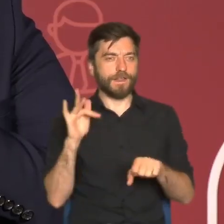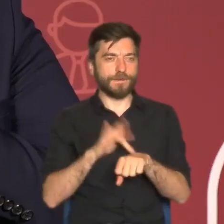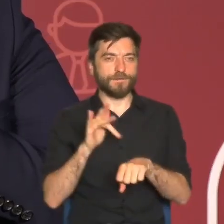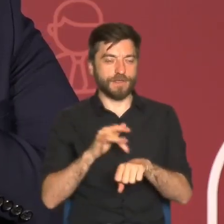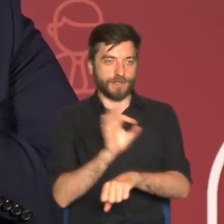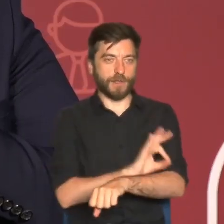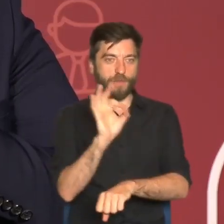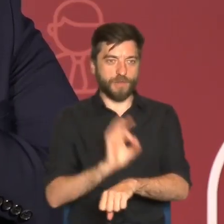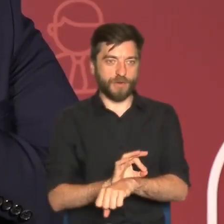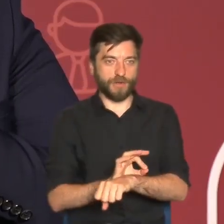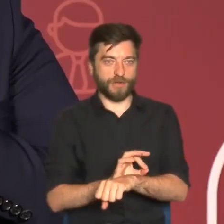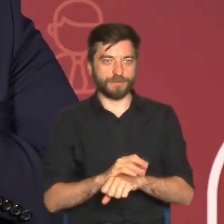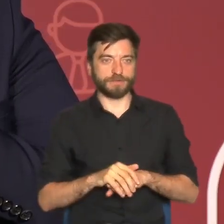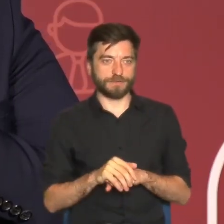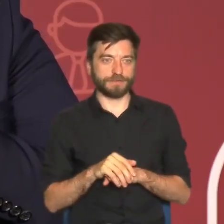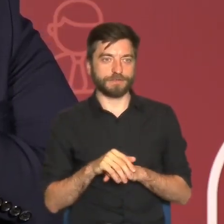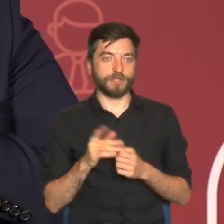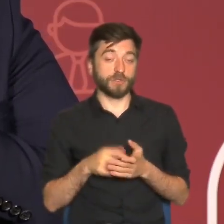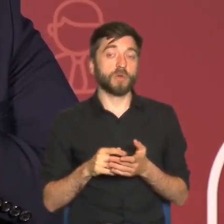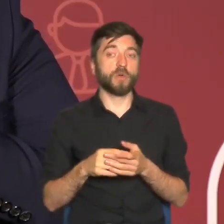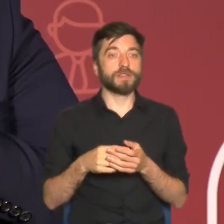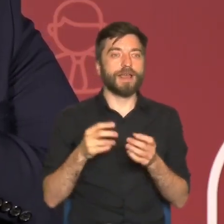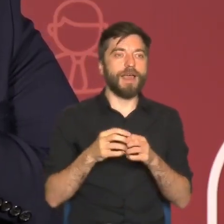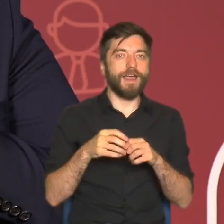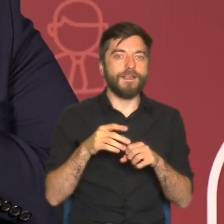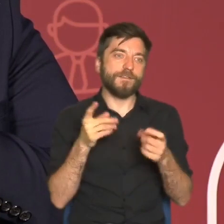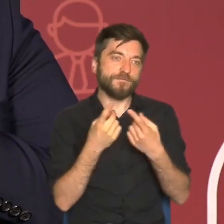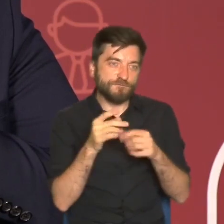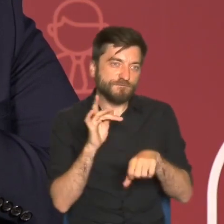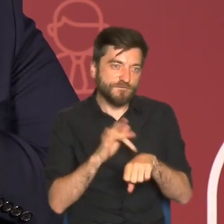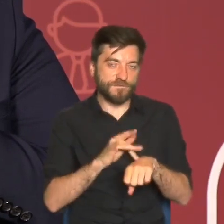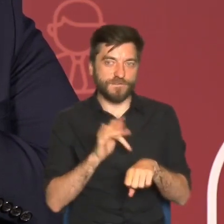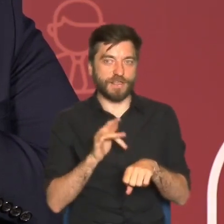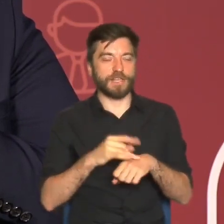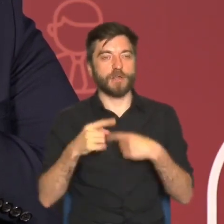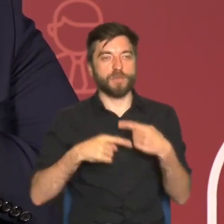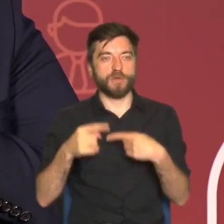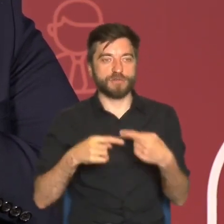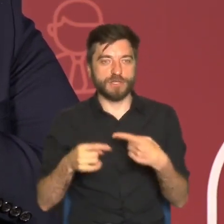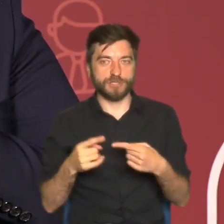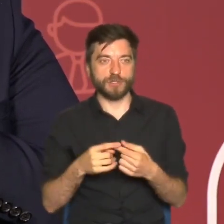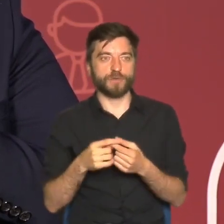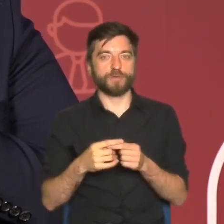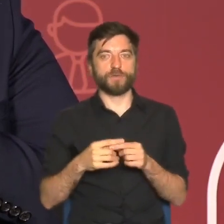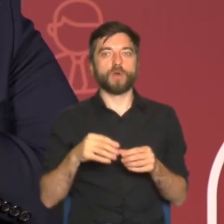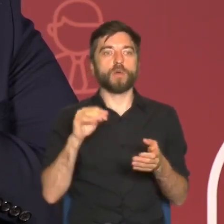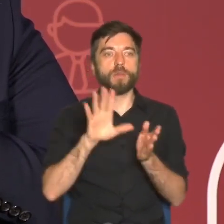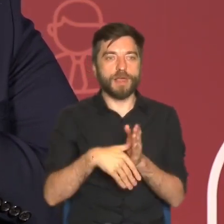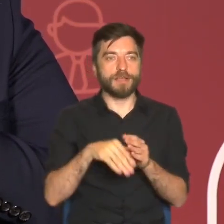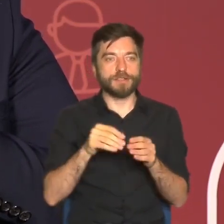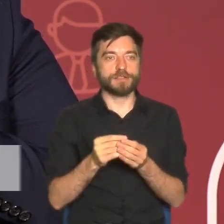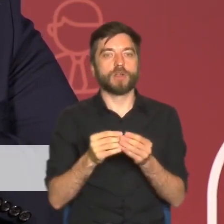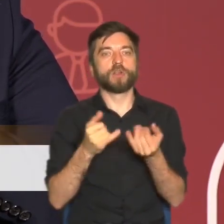projektu w zakresie pewnej diagnozy. Diagnozy procesów urbanizacji i rozwoju przestrzennego,